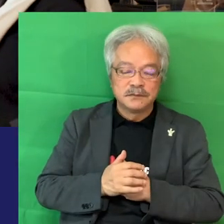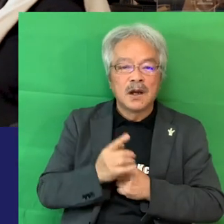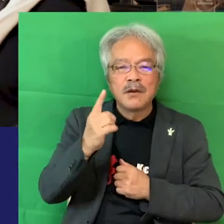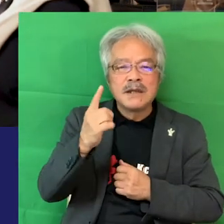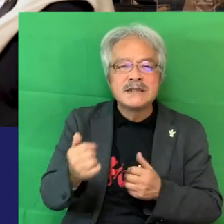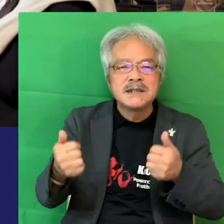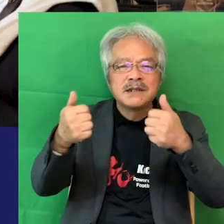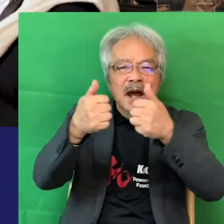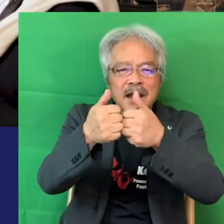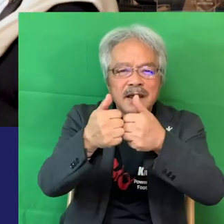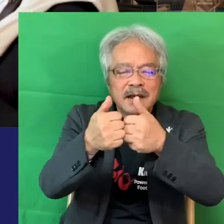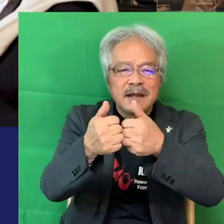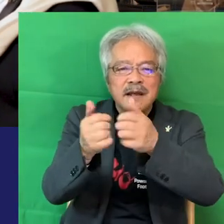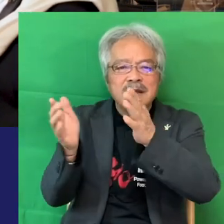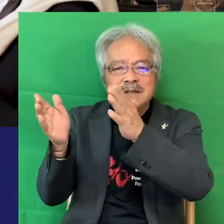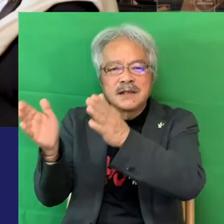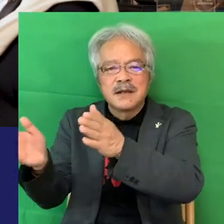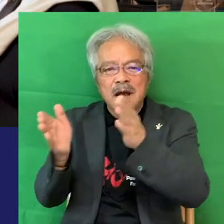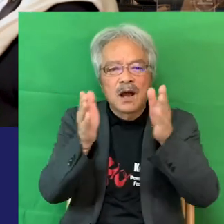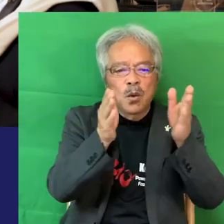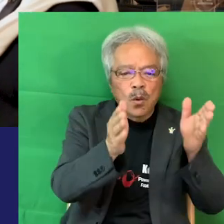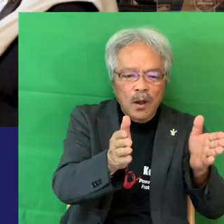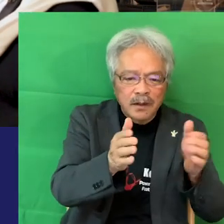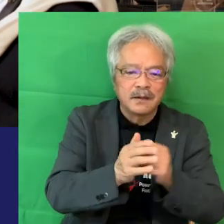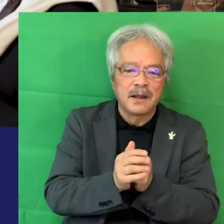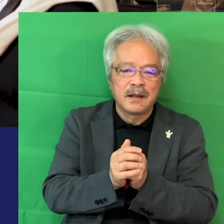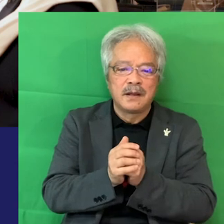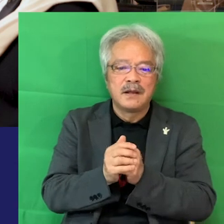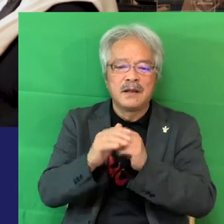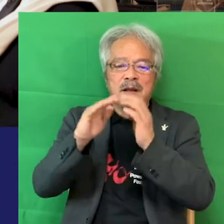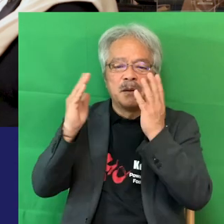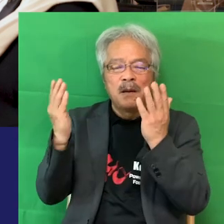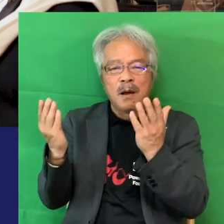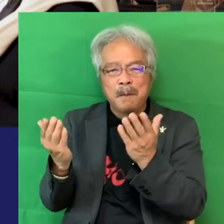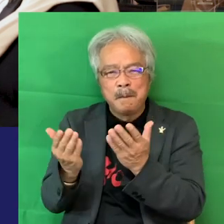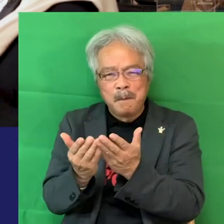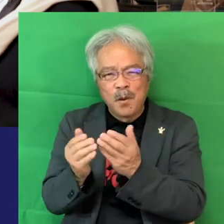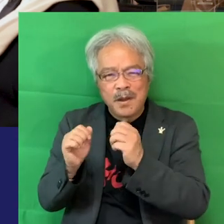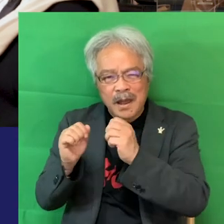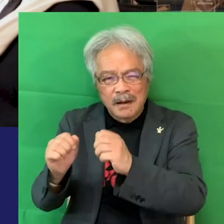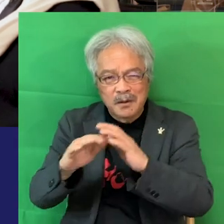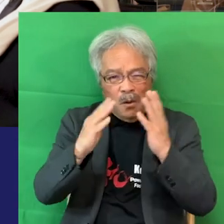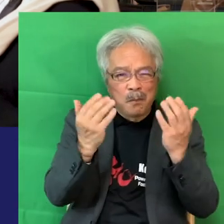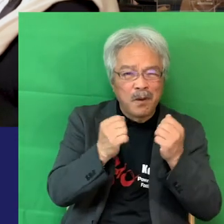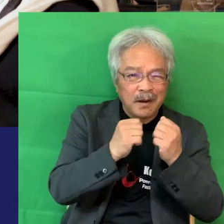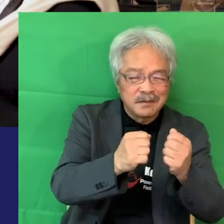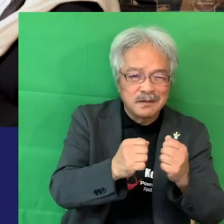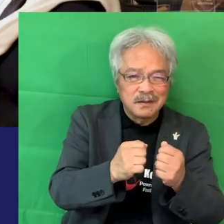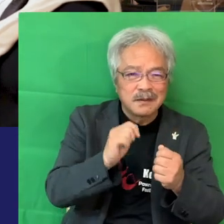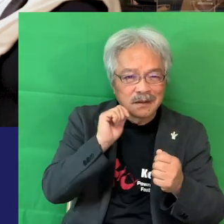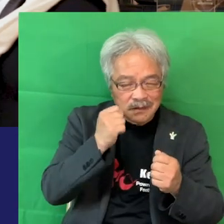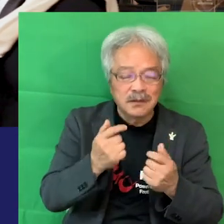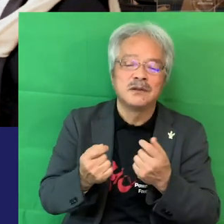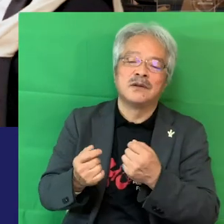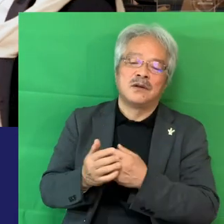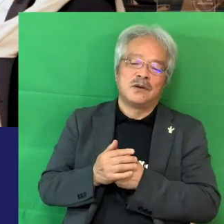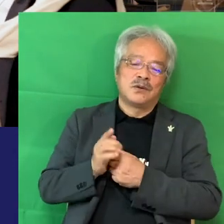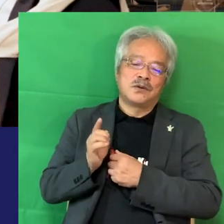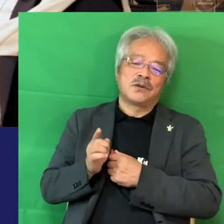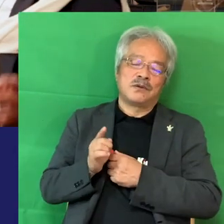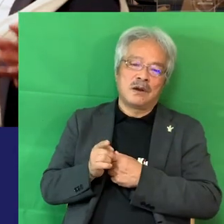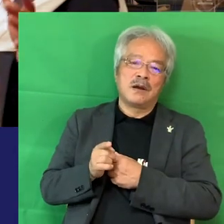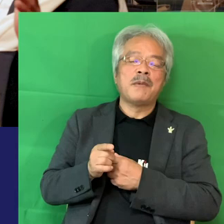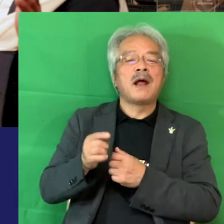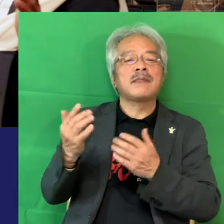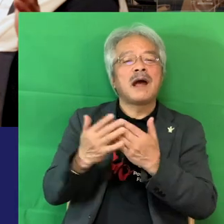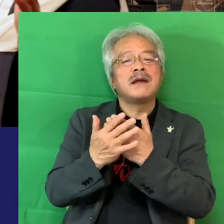前半後半でやり抜くってもうほぼほぼ考えられないねそう今教育者数が少なかったりとか大会によ